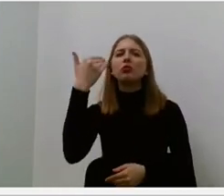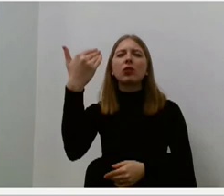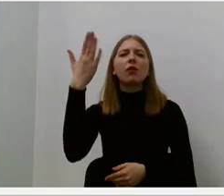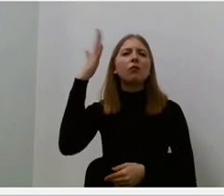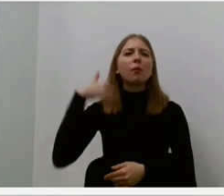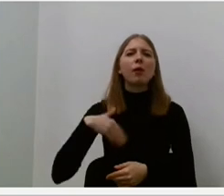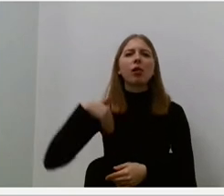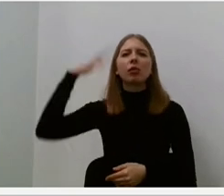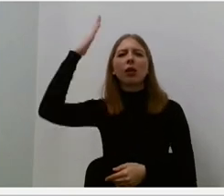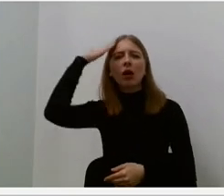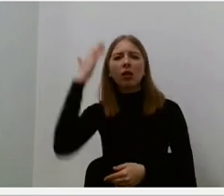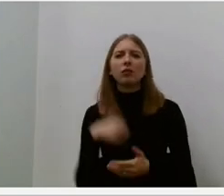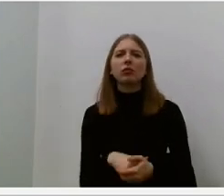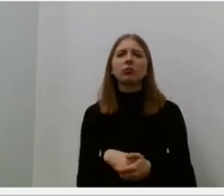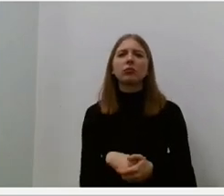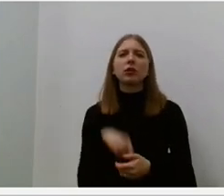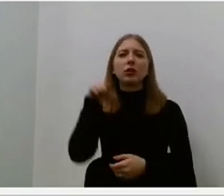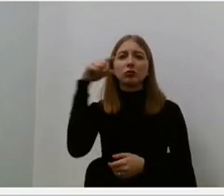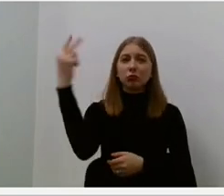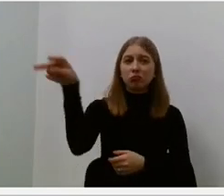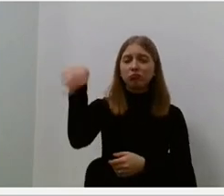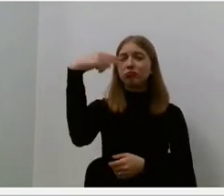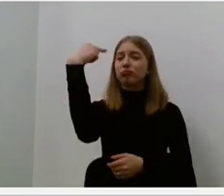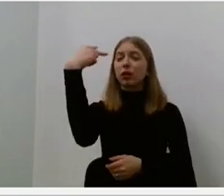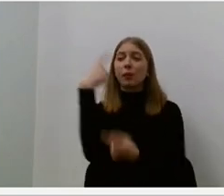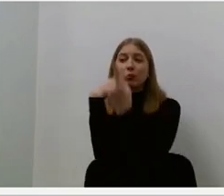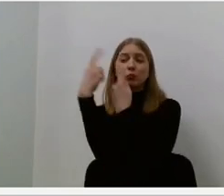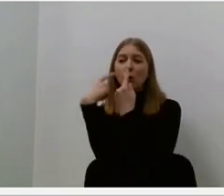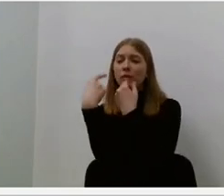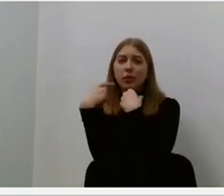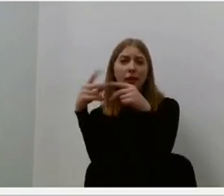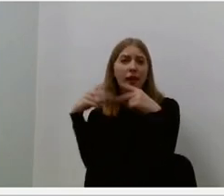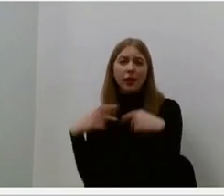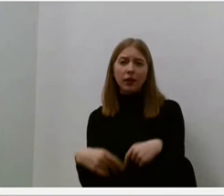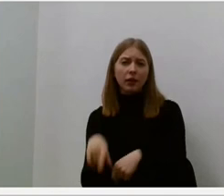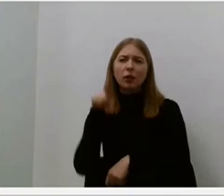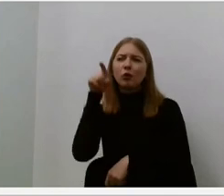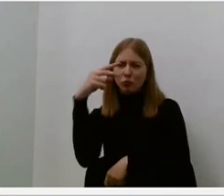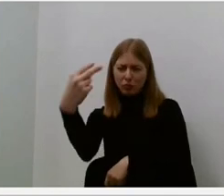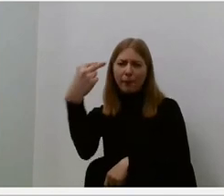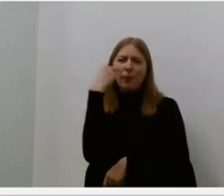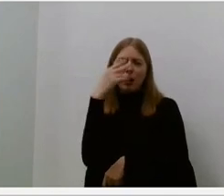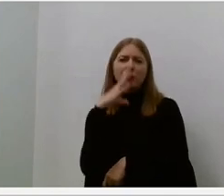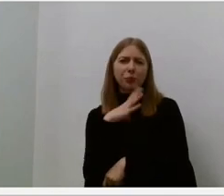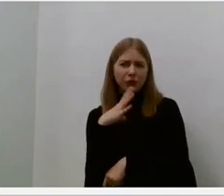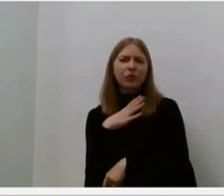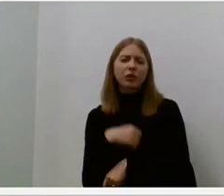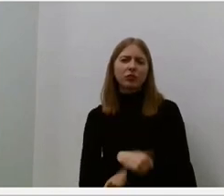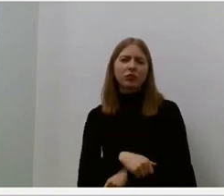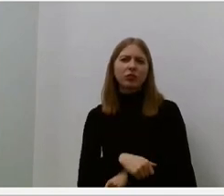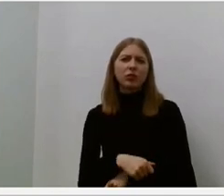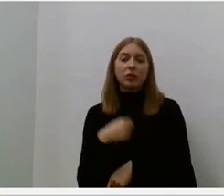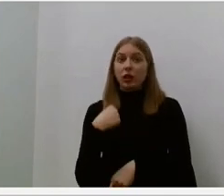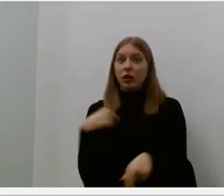pažiūrėjai, nereikėjo ilgos kalbo žodžių. Tu irgi tikrai matėjai mane, šitą telepatiją, man irgi buvo apie